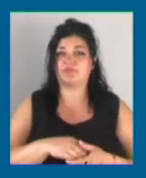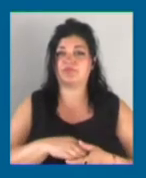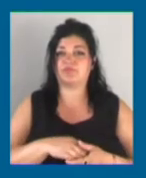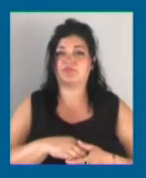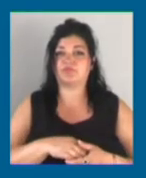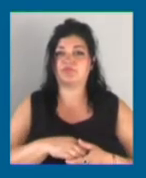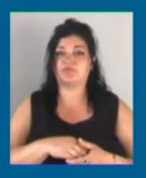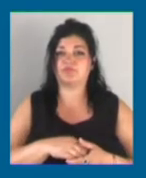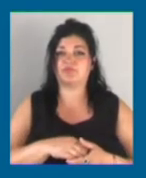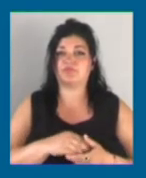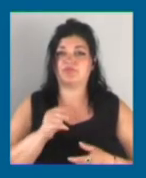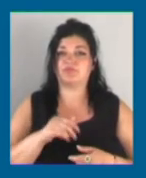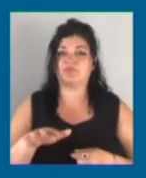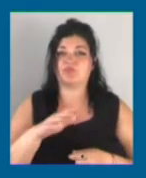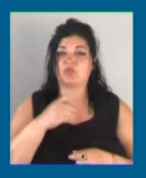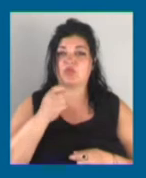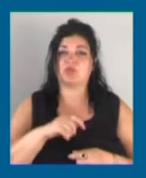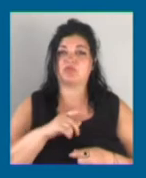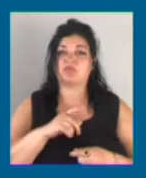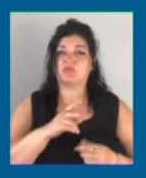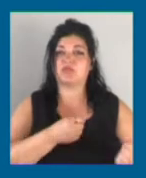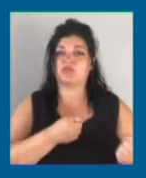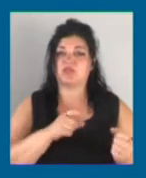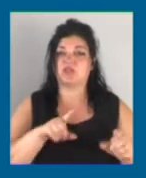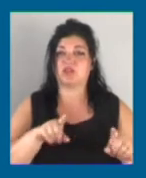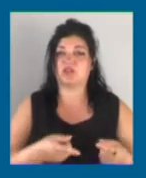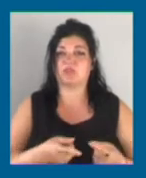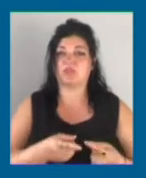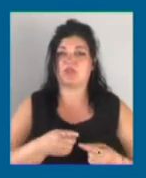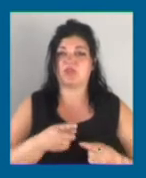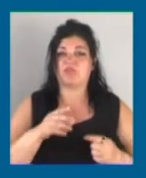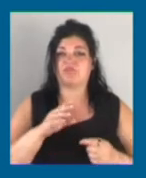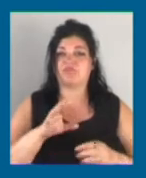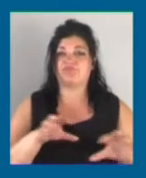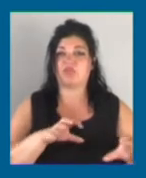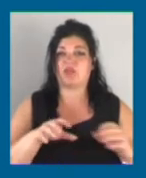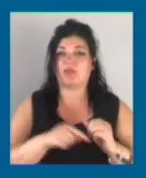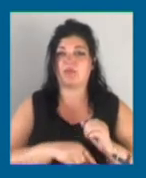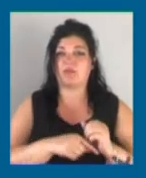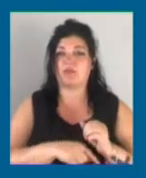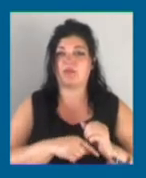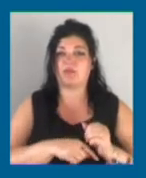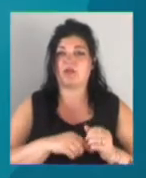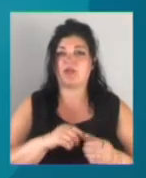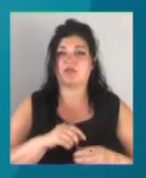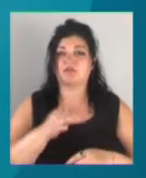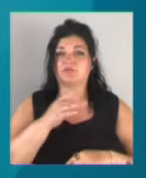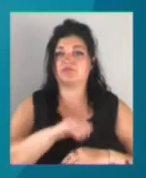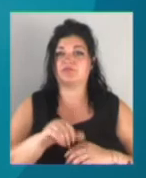кодексу України після отримання чужголого хабара за переміщення через кордон партії від нових виробів.